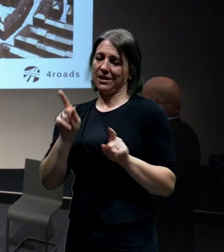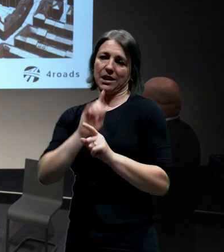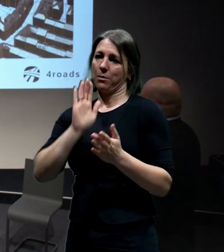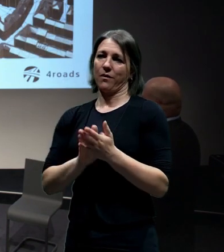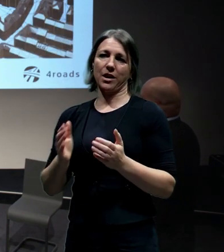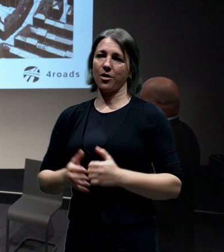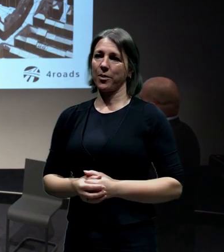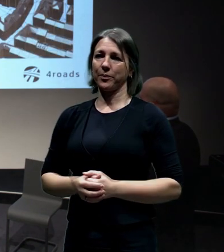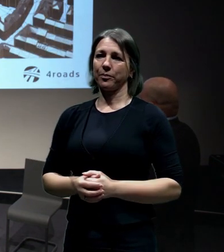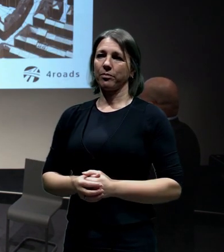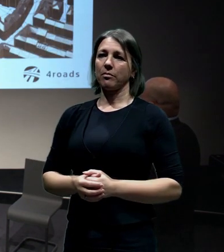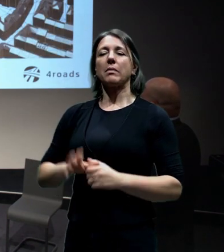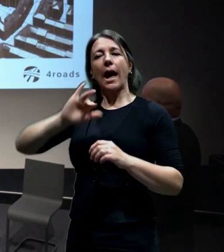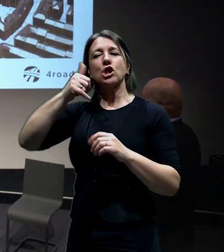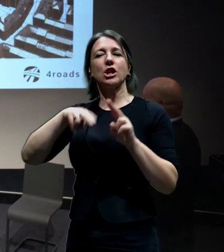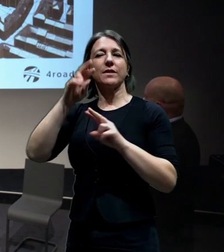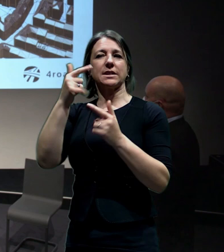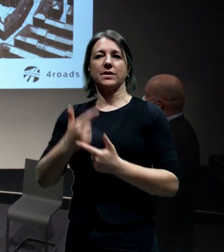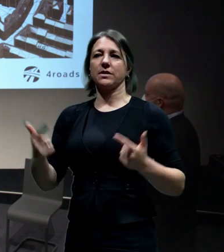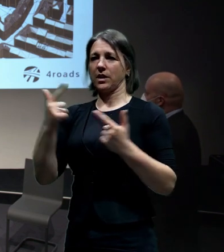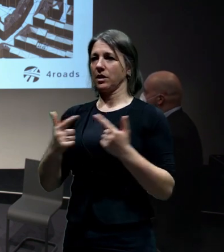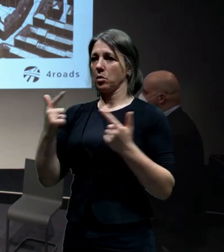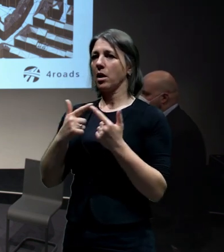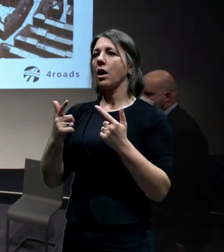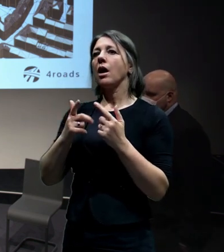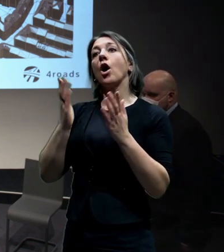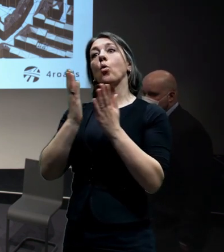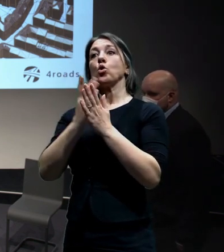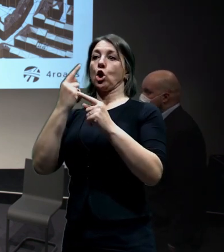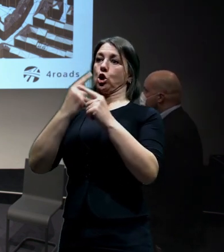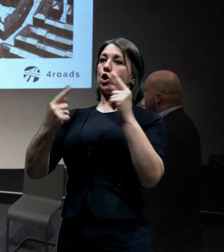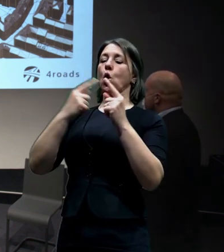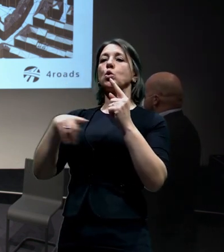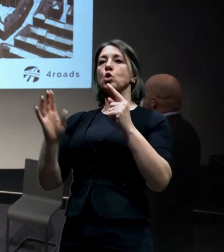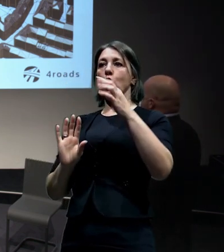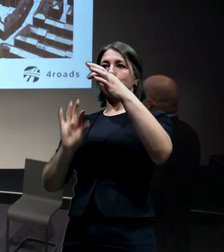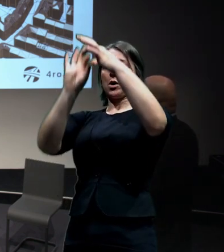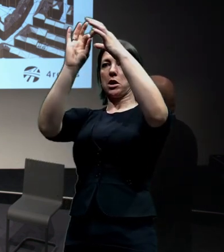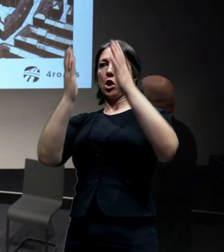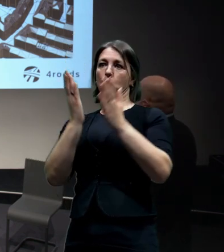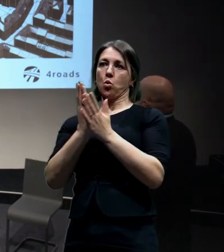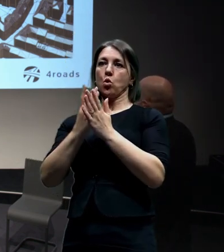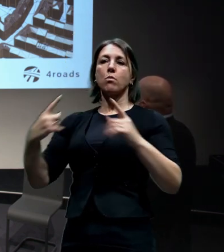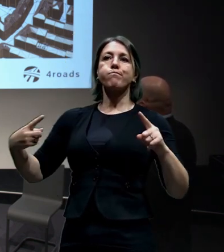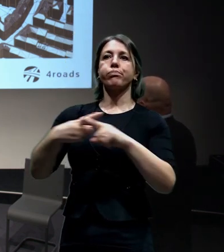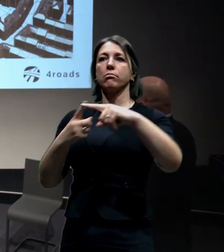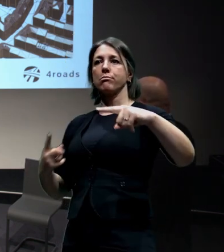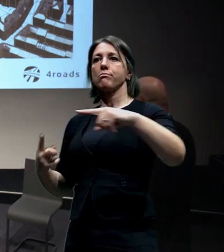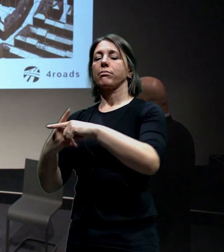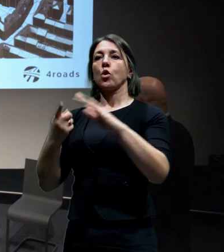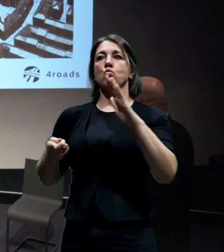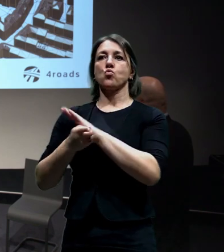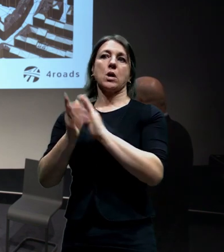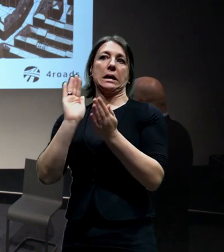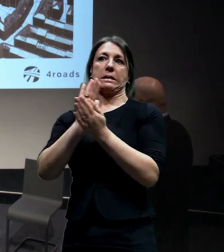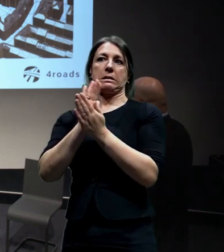Tady zase vidíte pro lepší představit, že už se nám teda ta prostorová úloha podařila vyřešit. Žádným kolozím tu nedochází, když